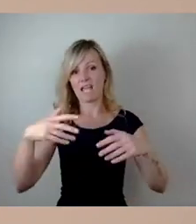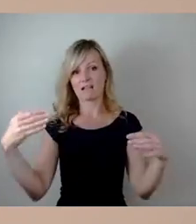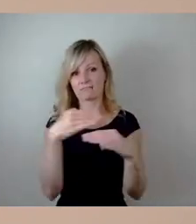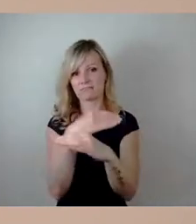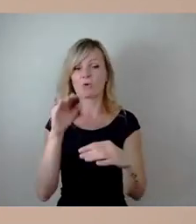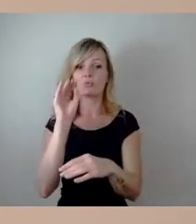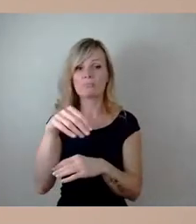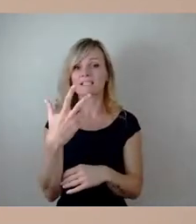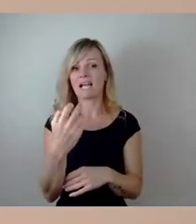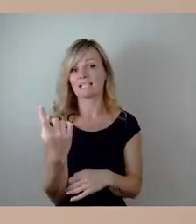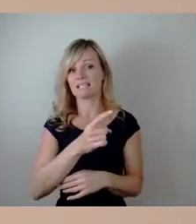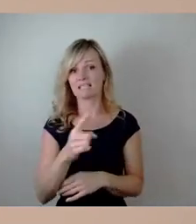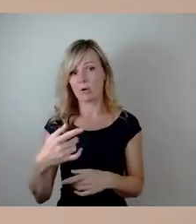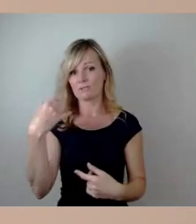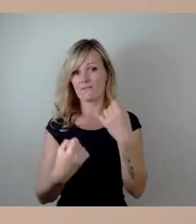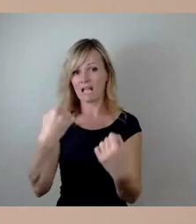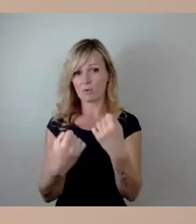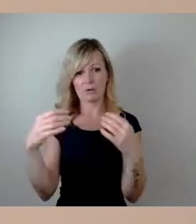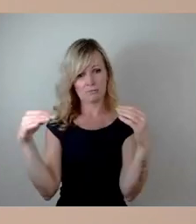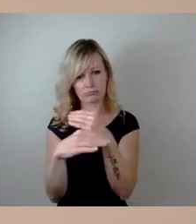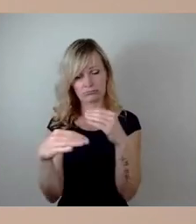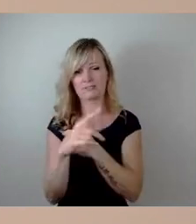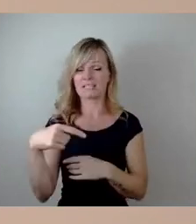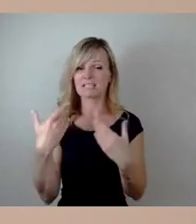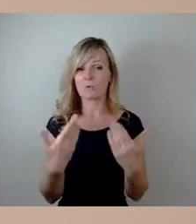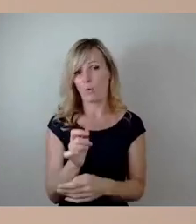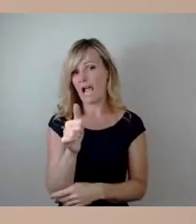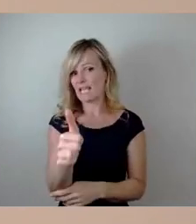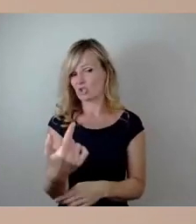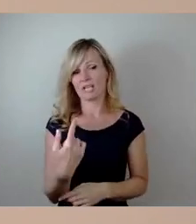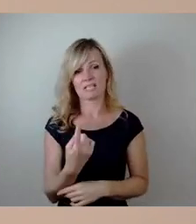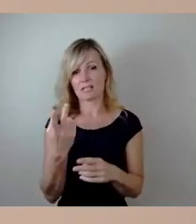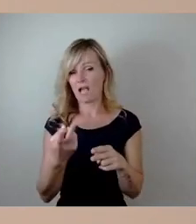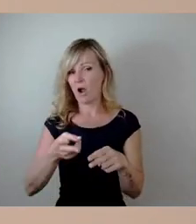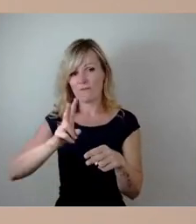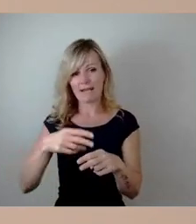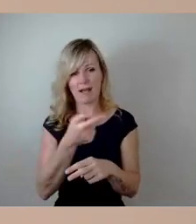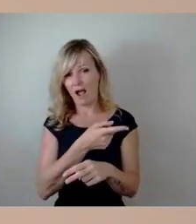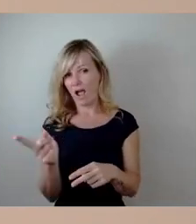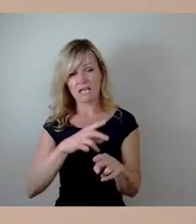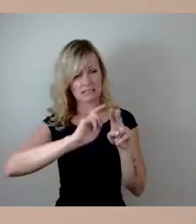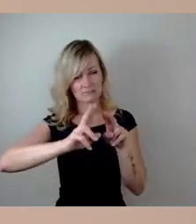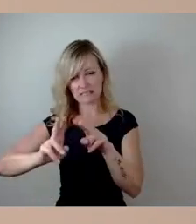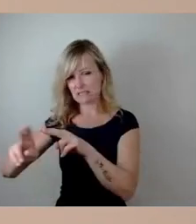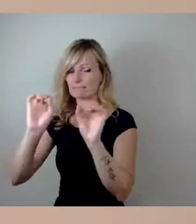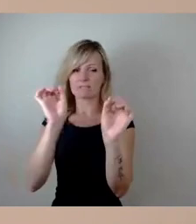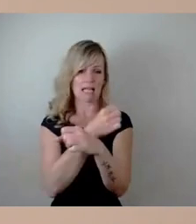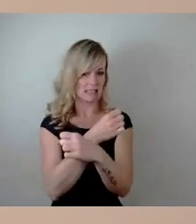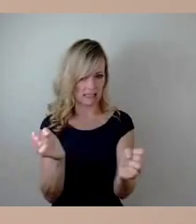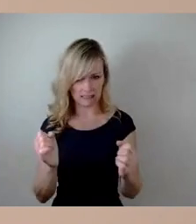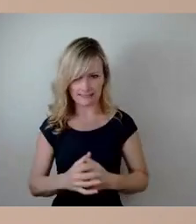Fahrzeugen hier eingeschätzt wurde, dass wir das gleichzeitig nicht machen können.